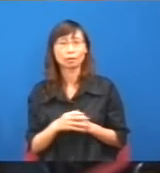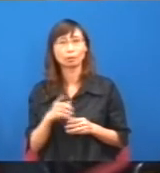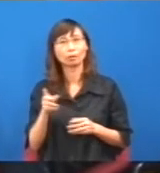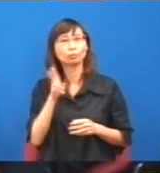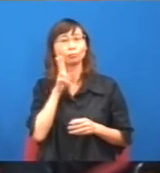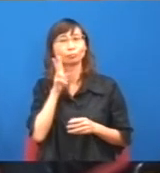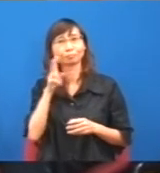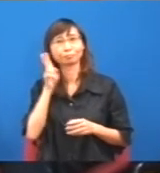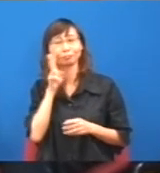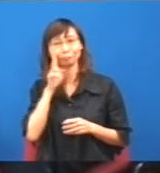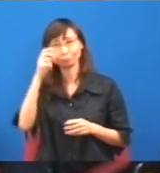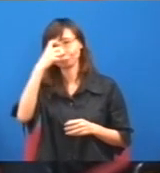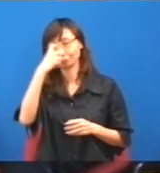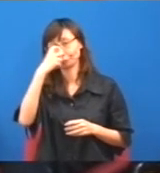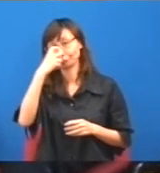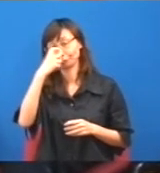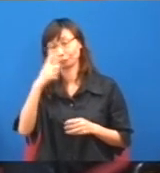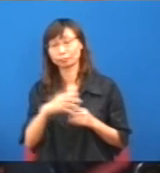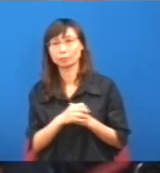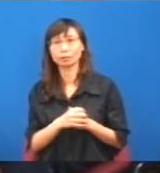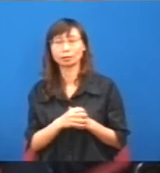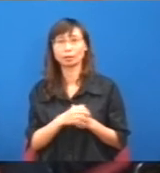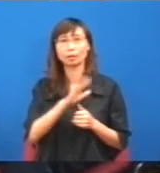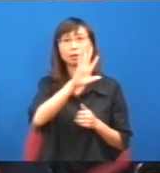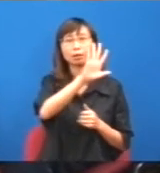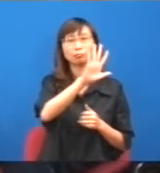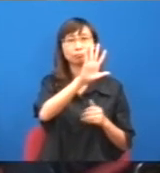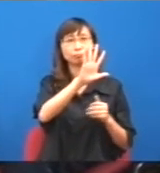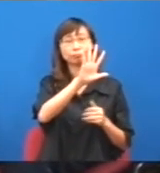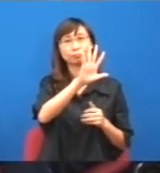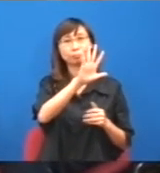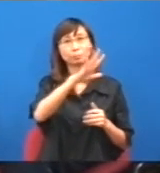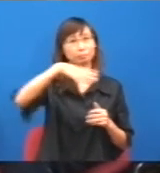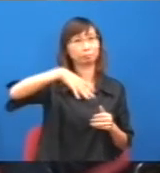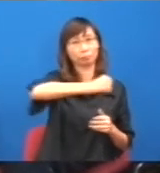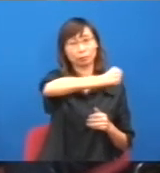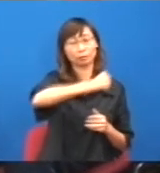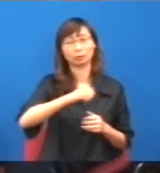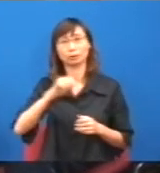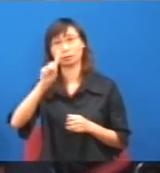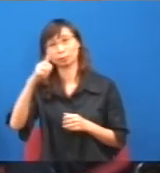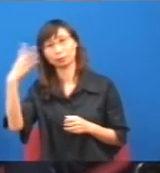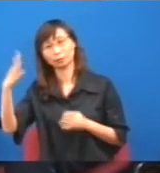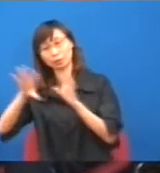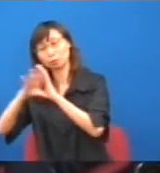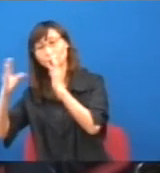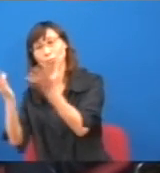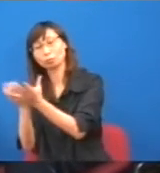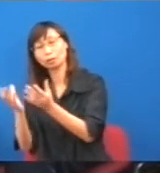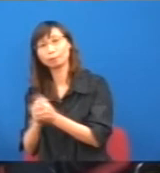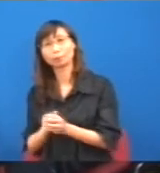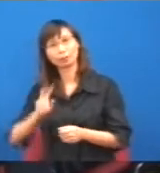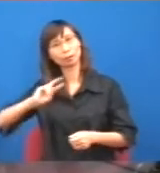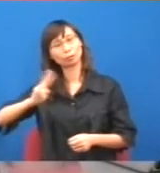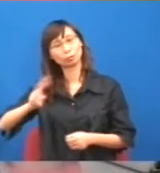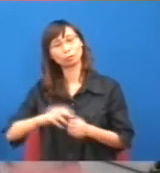高回來都不知道,他當日文獻聯和工聯會那些,拆鞋